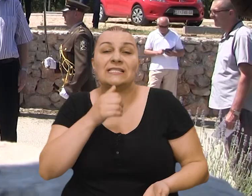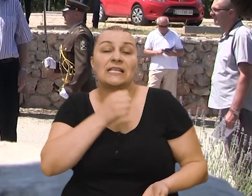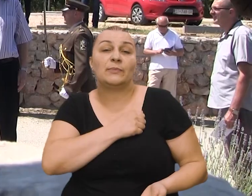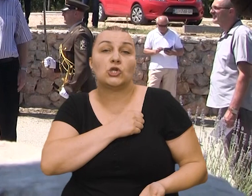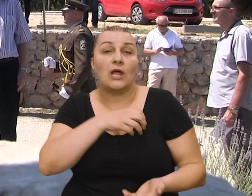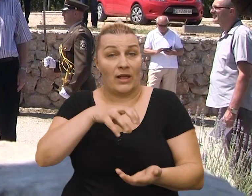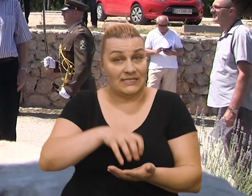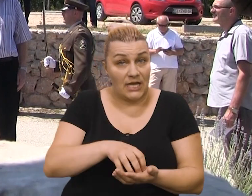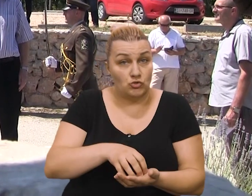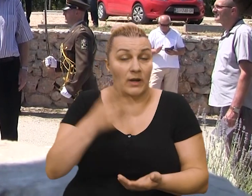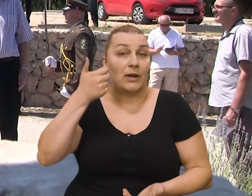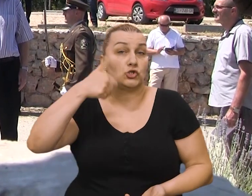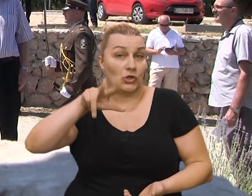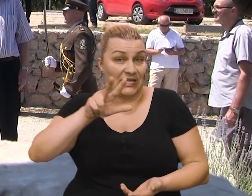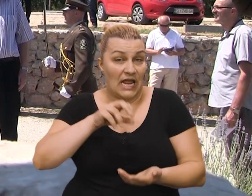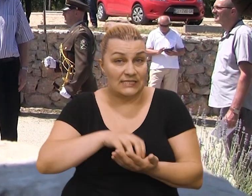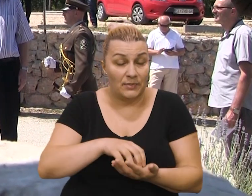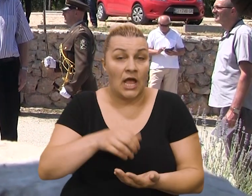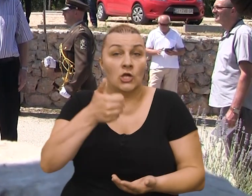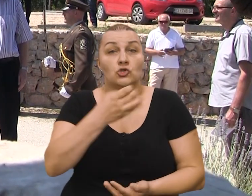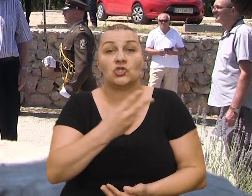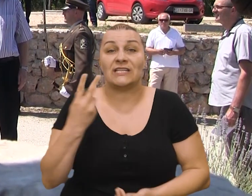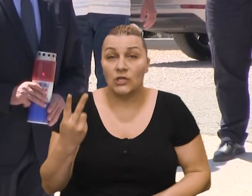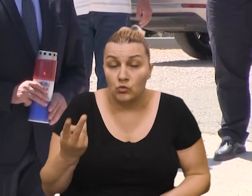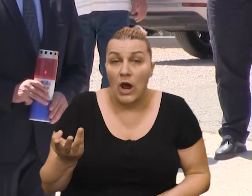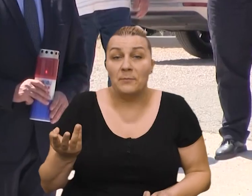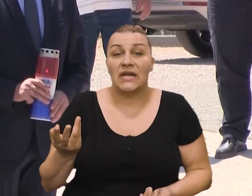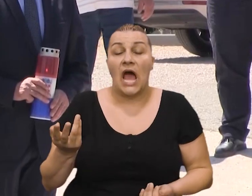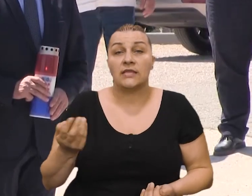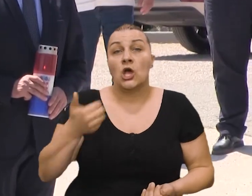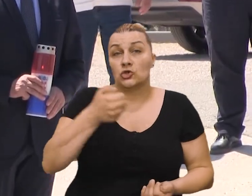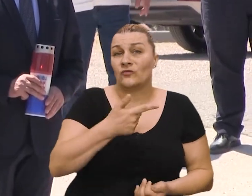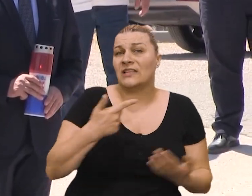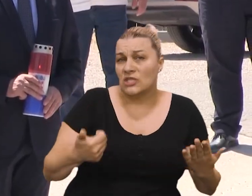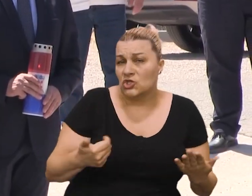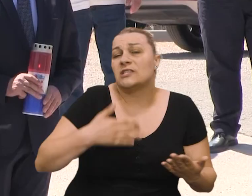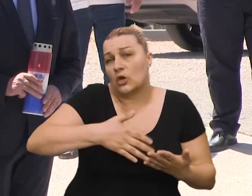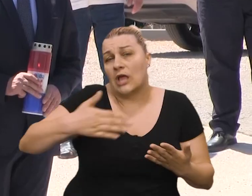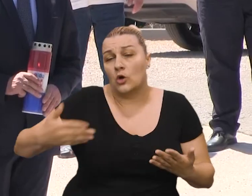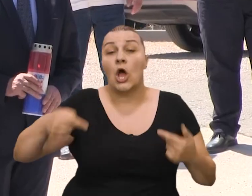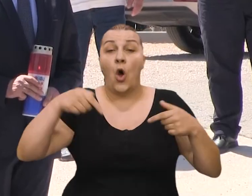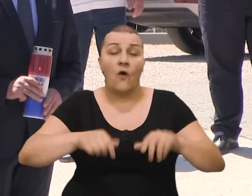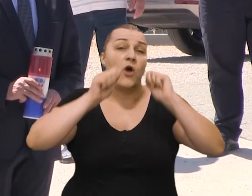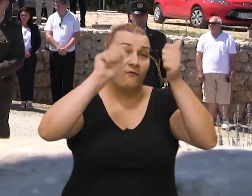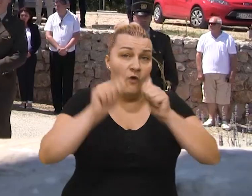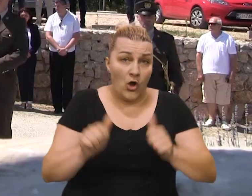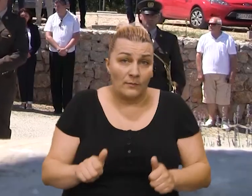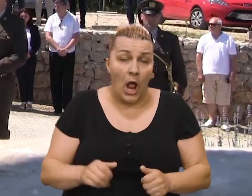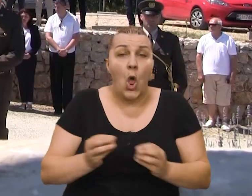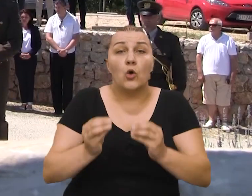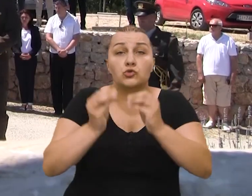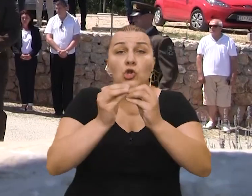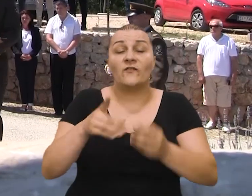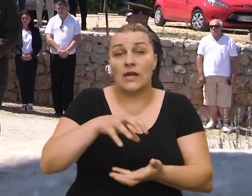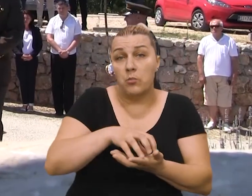-Klinske županije, znači bili su 113. brigadi, 142. brigadi, bili su 126. brigadi, tako da ovo je formalna